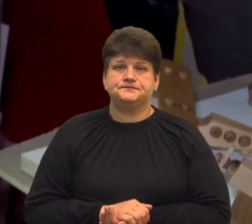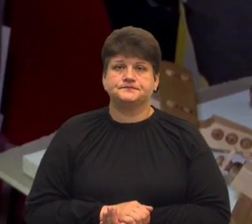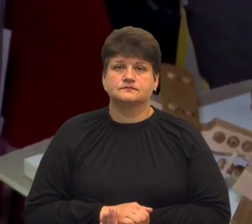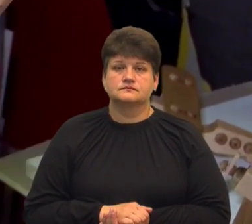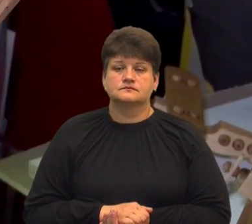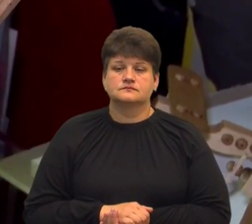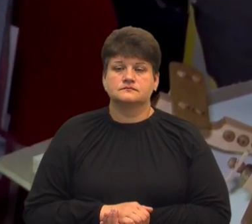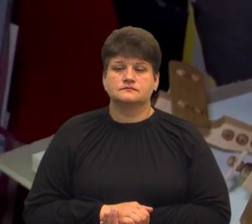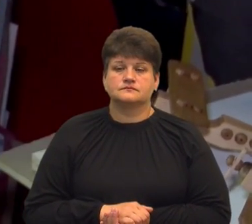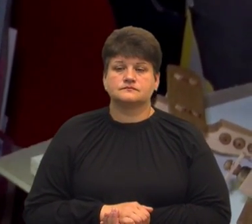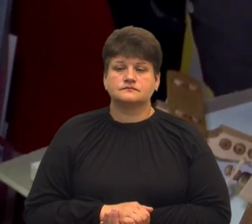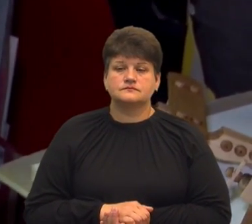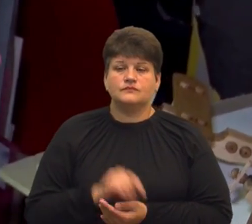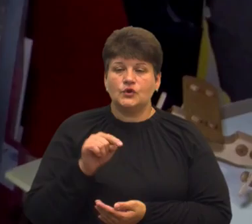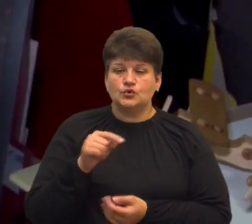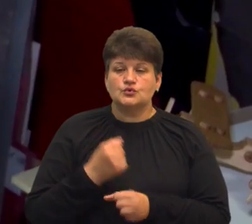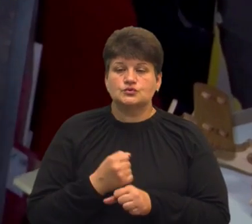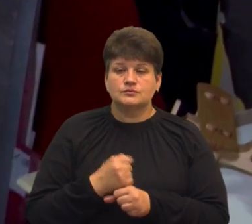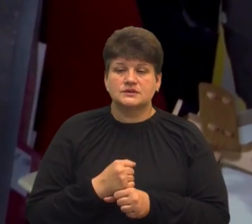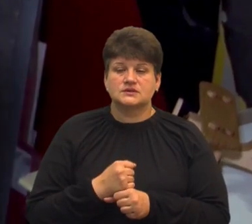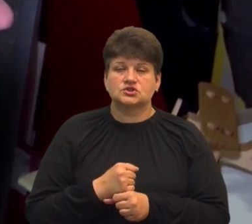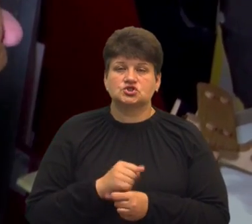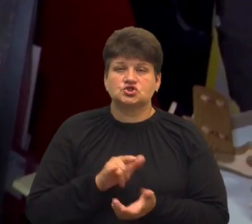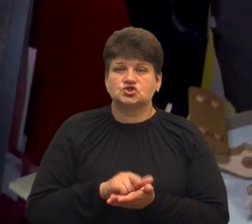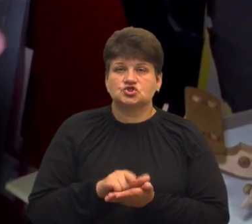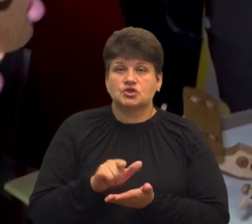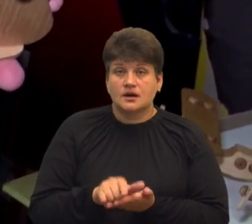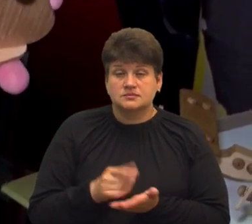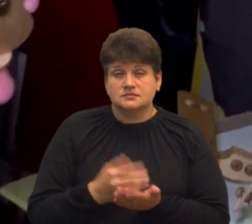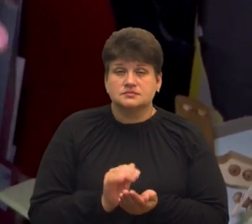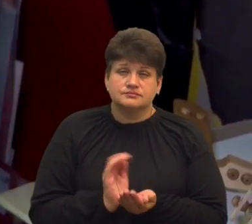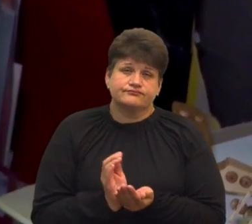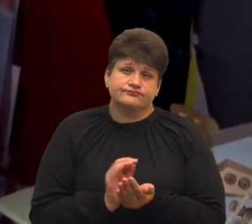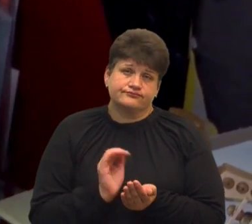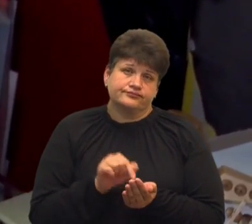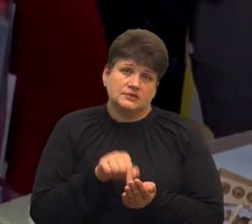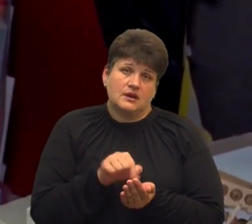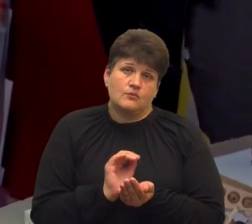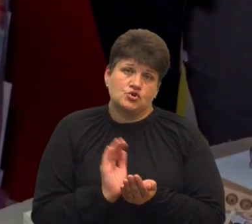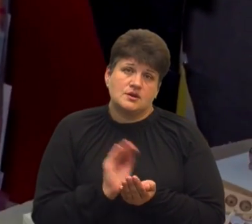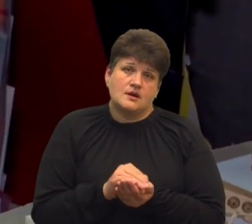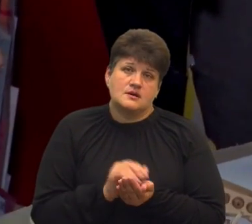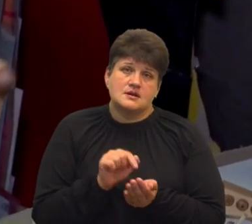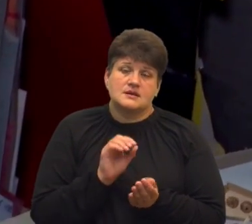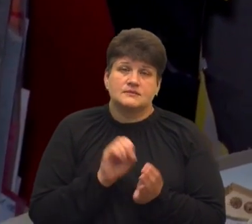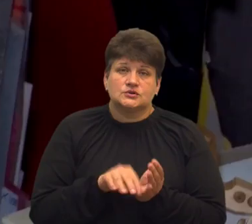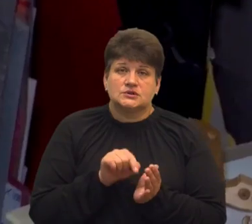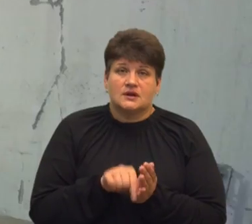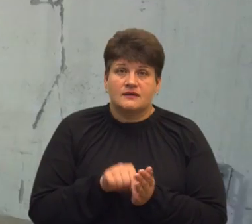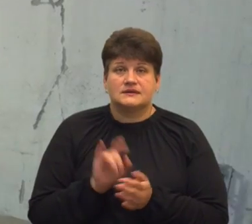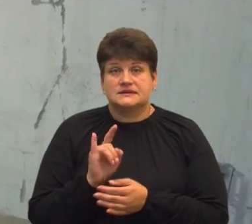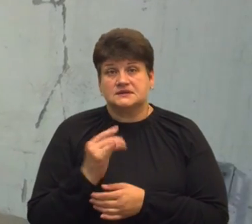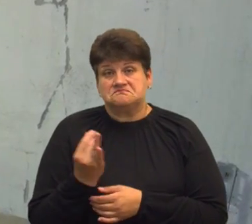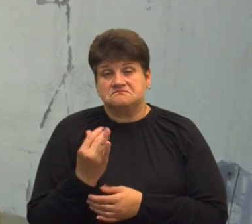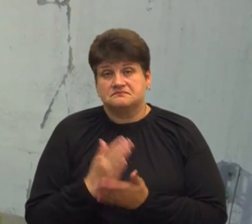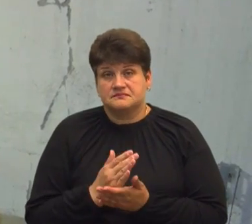Чому би тут і не зробити, щоб, наприклад, воно відкривалося і можна там щось складати, поставити. І дитині цікавіше.